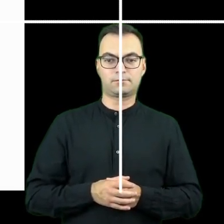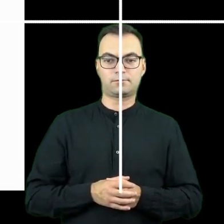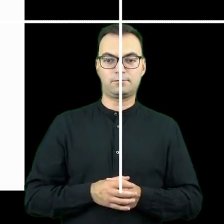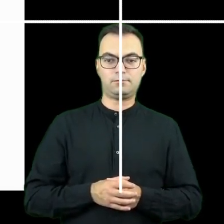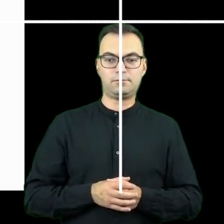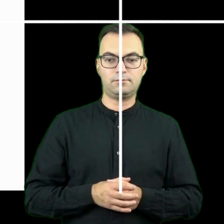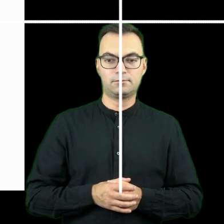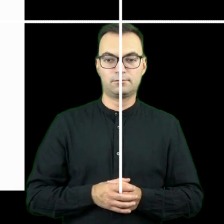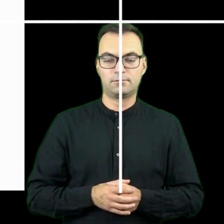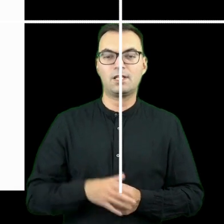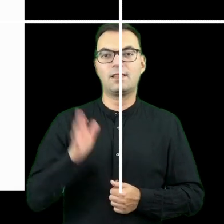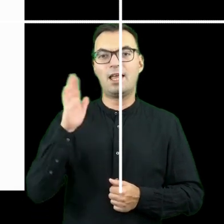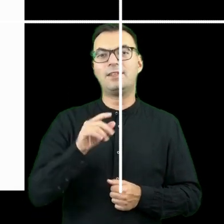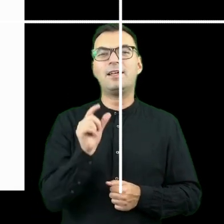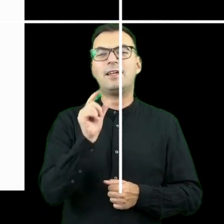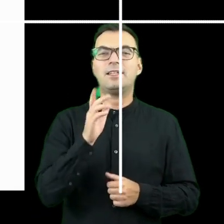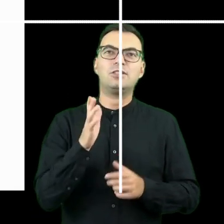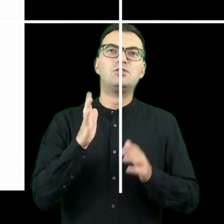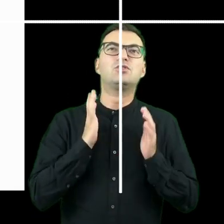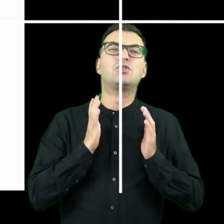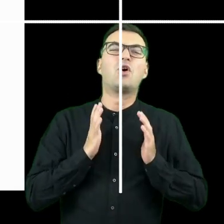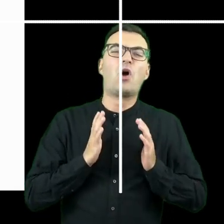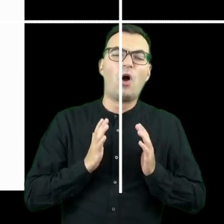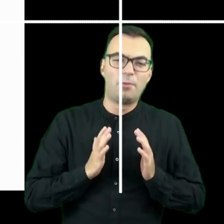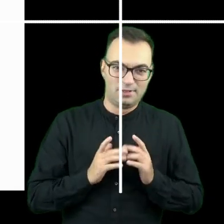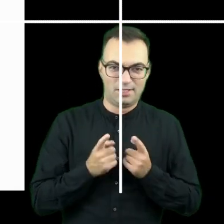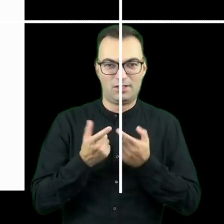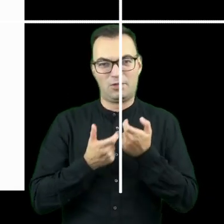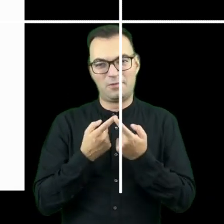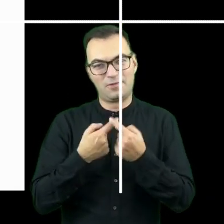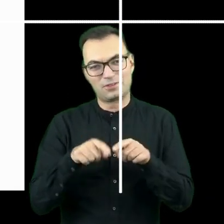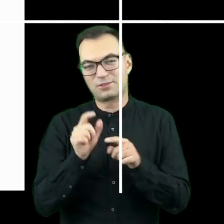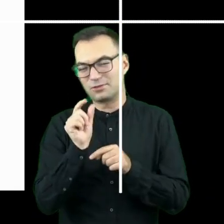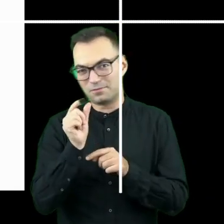Zrealizowanie nawet w bardzo skromnej skali, nawet jakiejś namiastce,